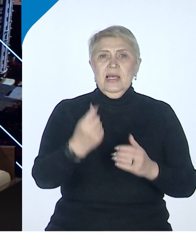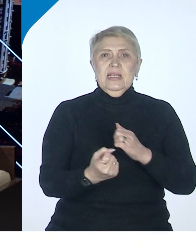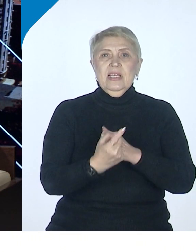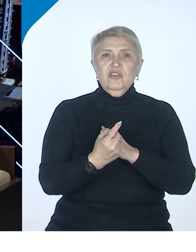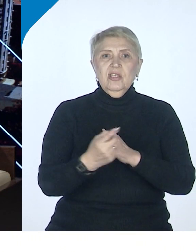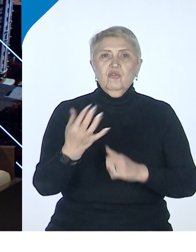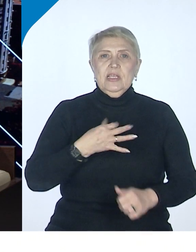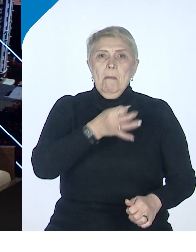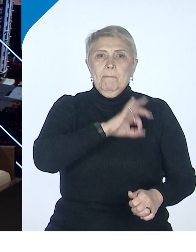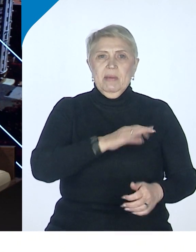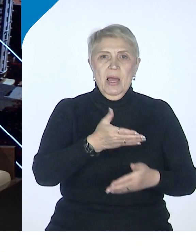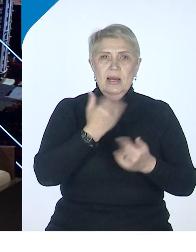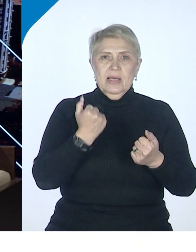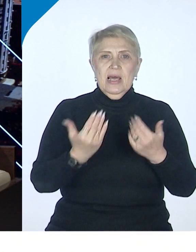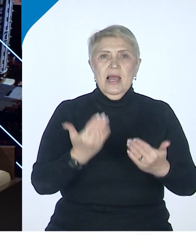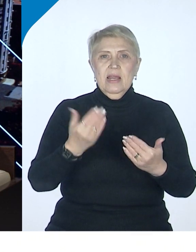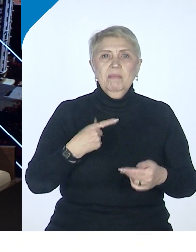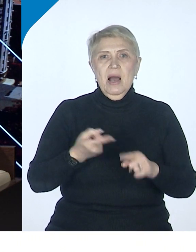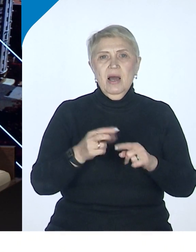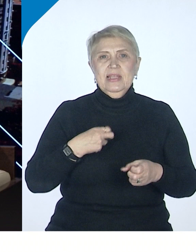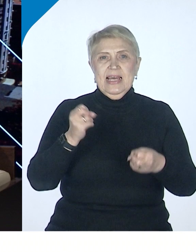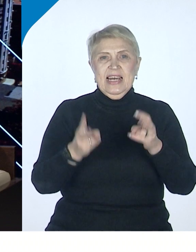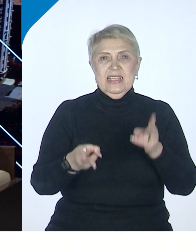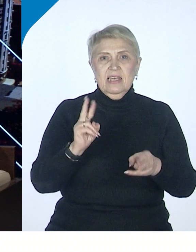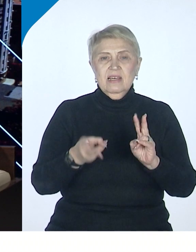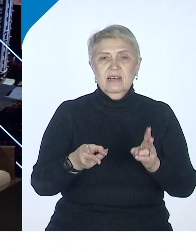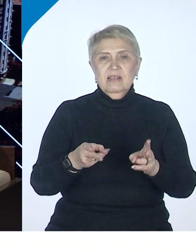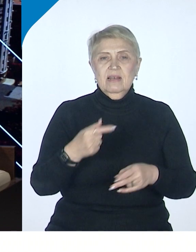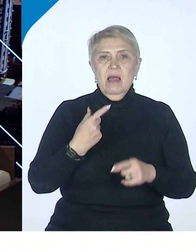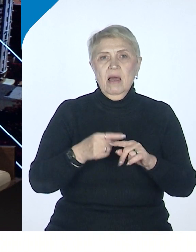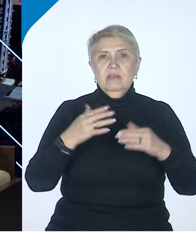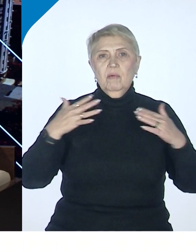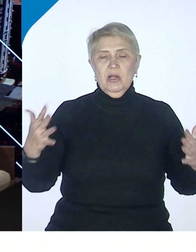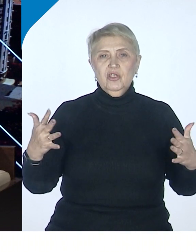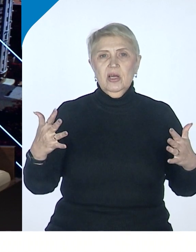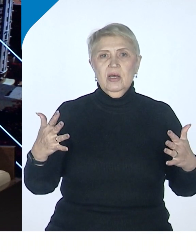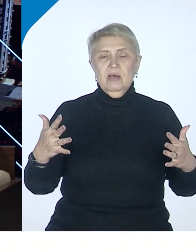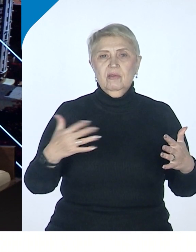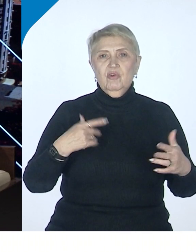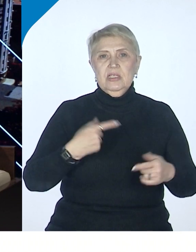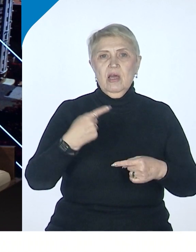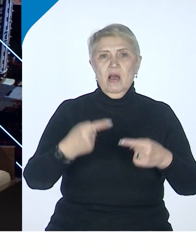или они рисковые, потому что это новый рынок, как бы это большая конкуренция,